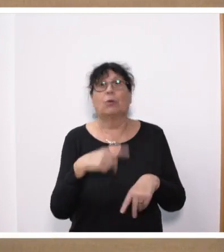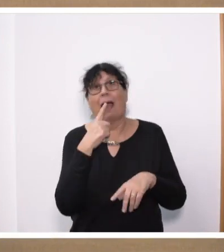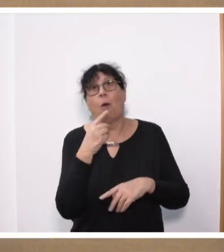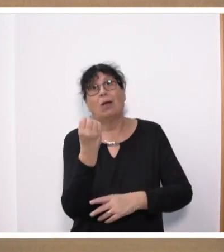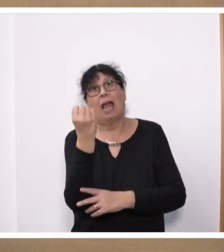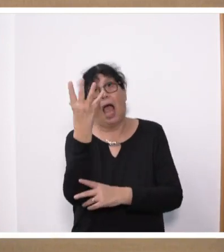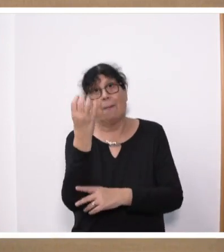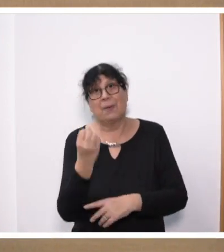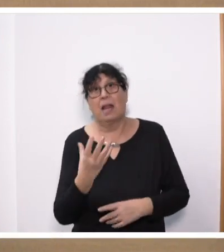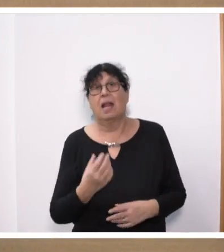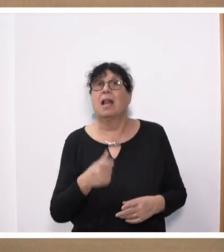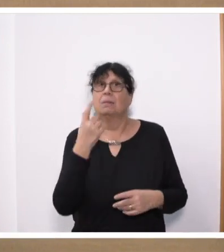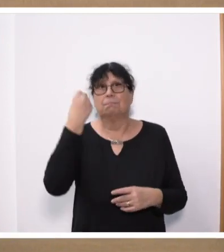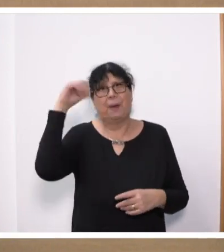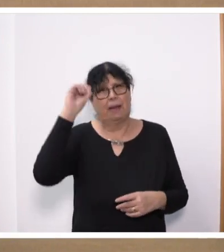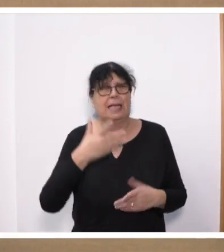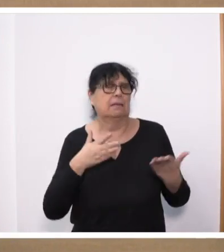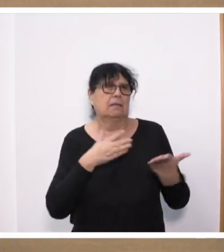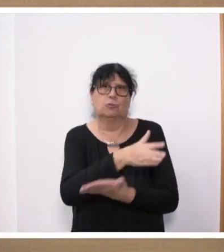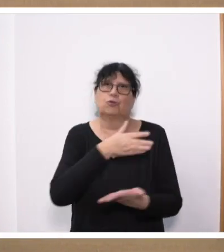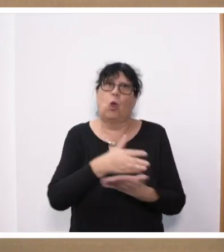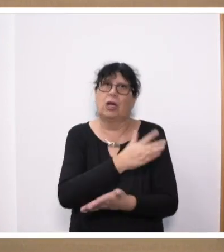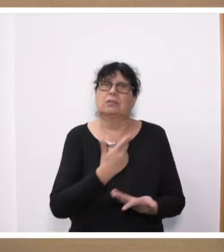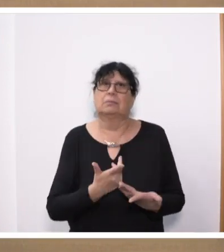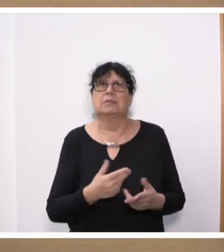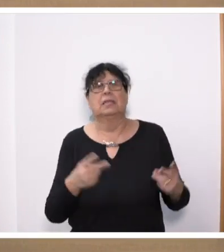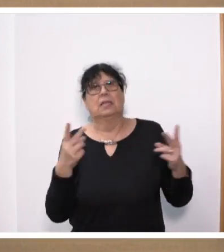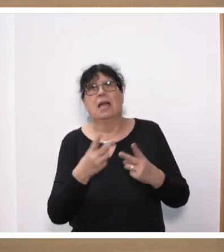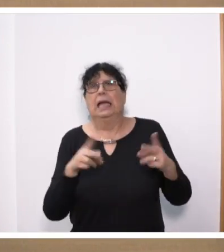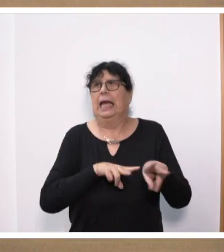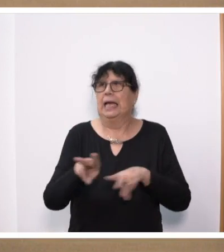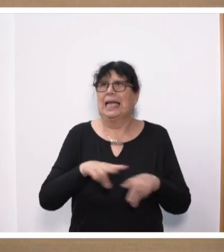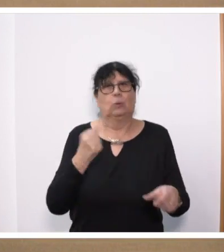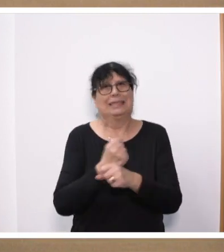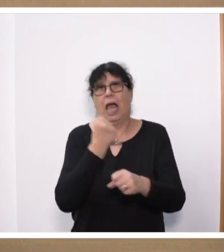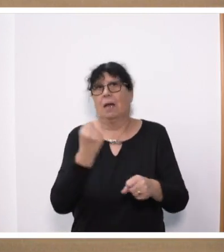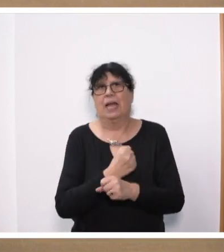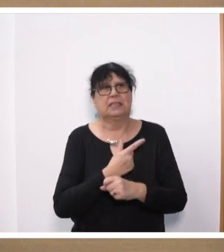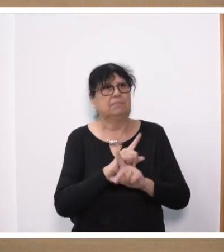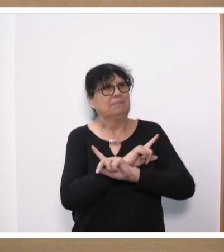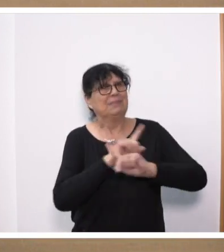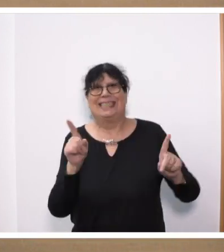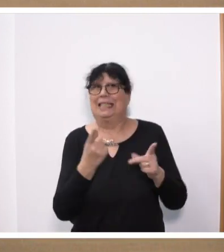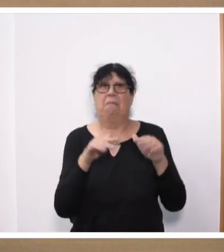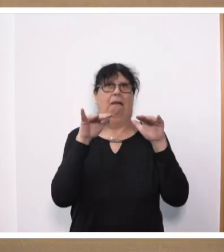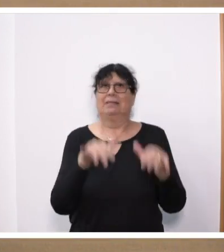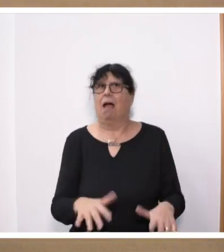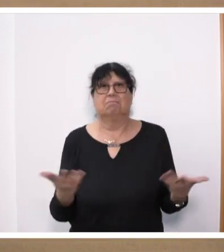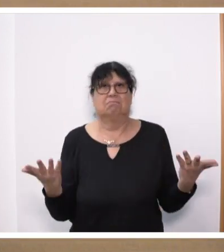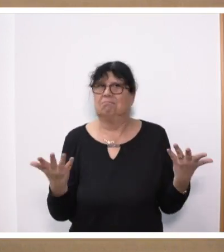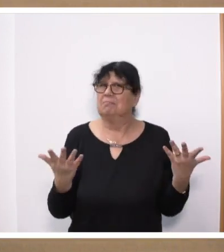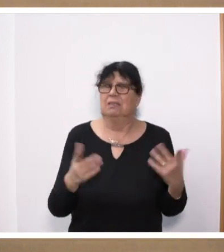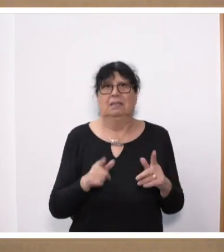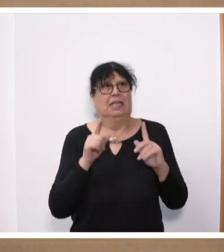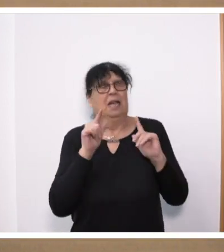in Berlin gerade massiv gestört. Ein roter Faden in der Regierungsarbeit ist nicht einmal mehr im Ansatz zu erkennen. Ganz im